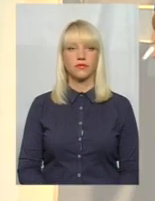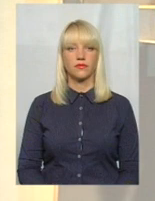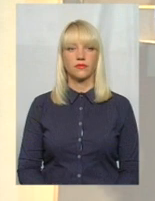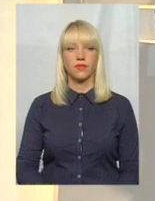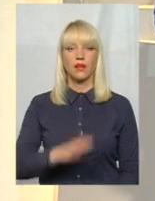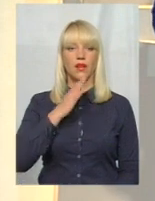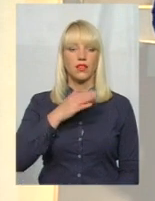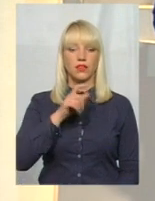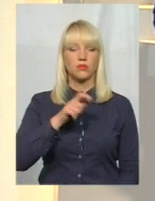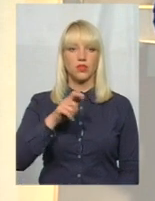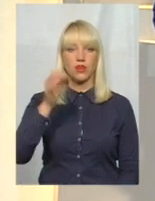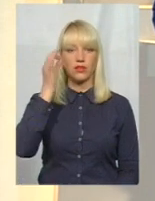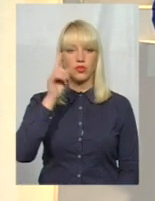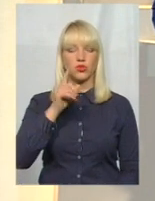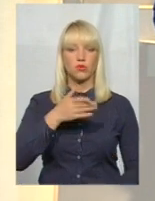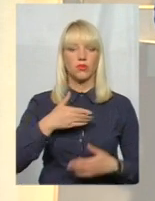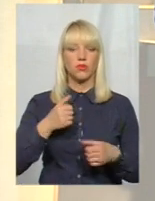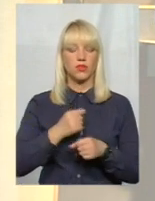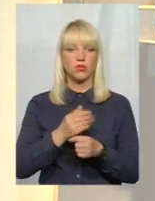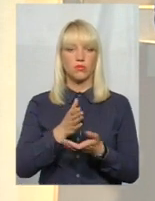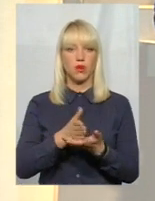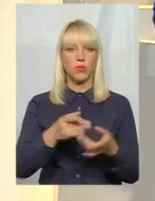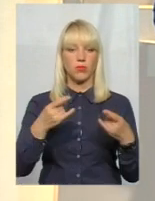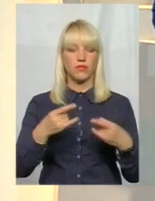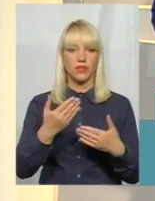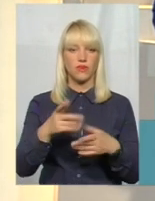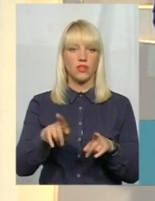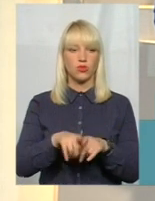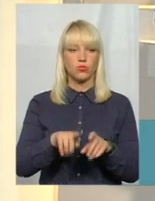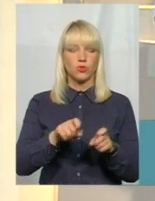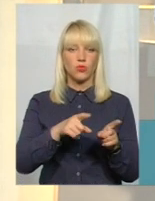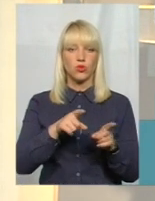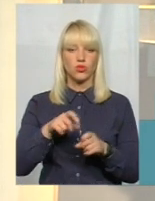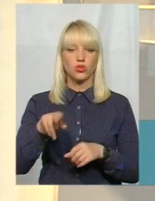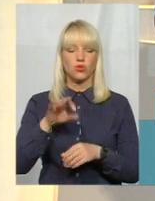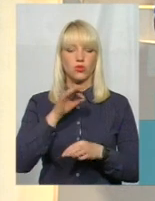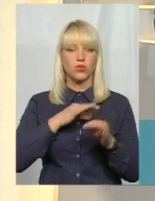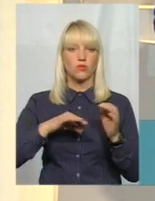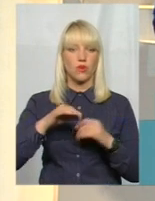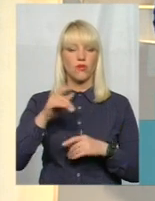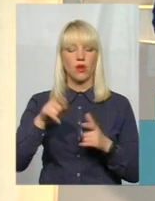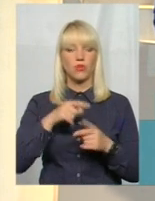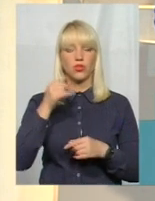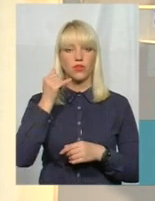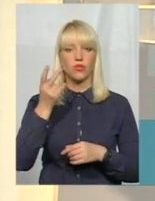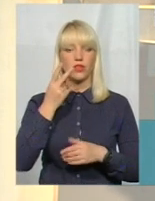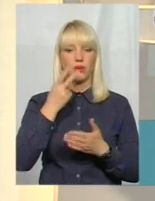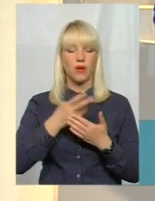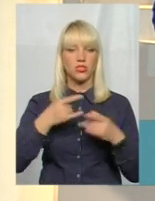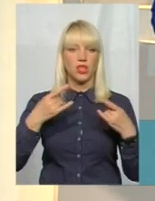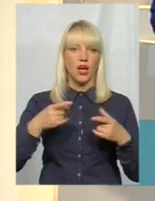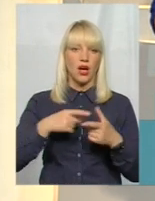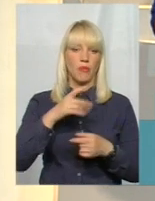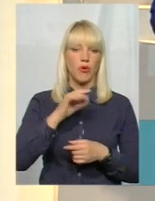Нашим глядачам, я нагадую, що працюємо ми у прямому ефірі, то ви також можете долучитись до розмови або телефонами, які бачите на екранах, або у соцмережі